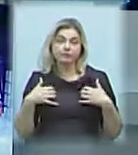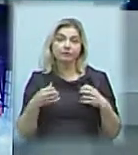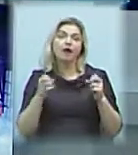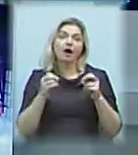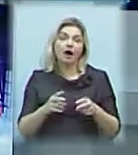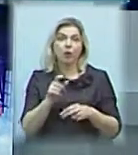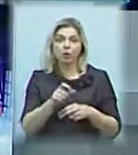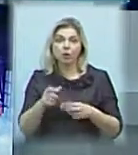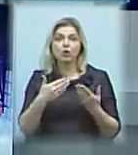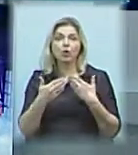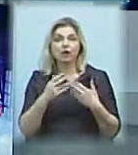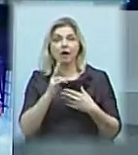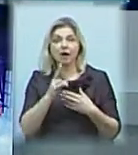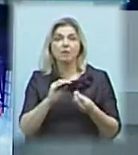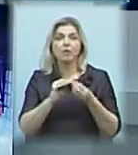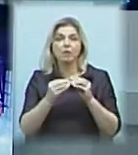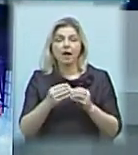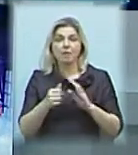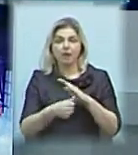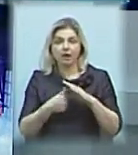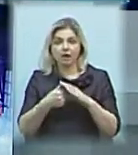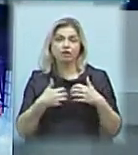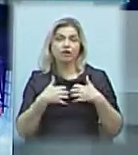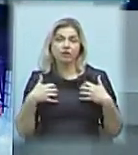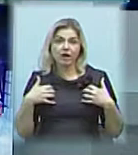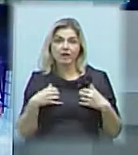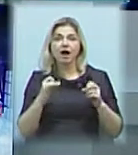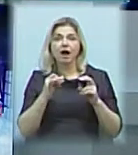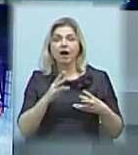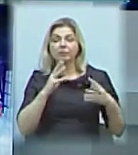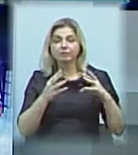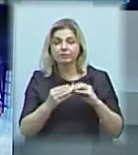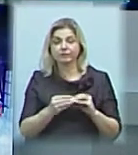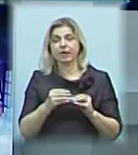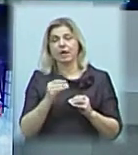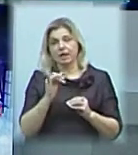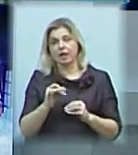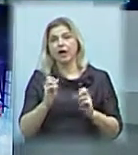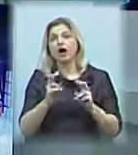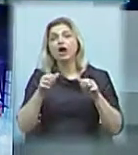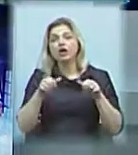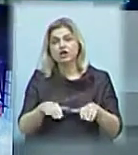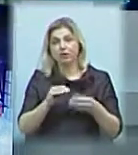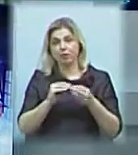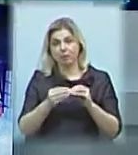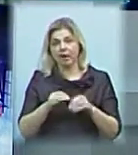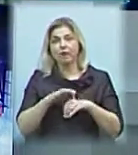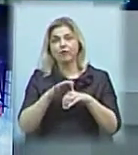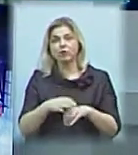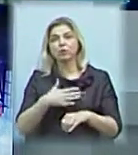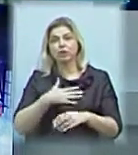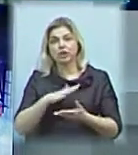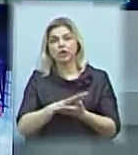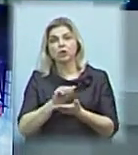миколаївці до проблем бродячих тварин? Та як клинуть результати дослідження на вибір шляхів вирішення проблеми? Ведуча «Теме дня» Катерина